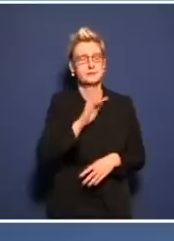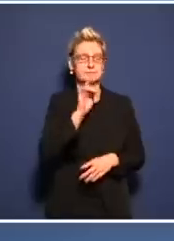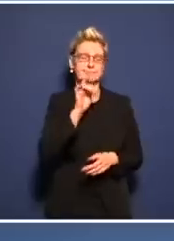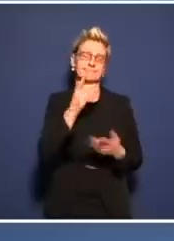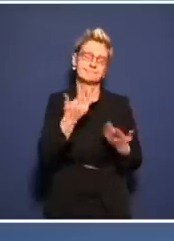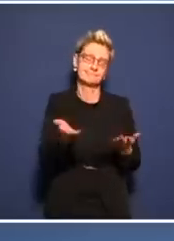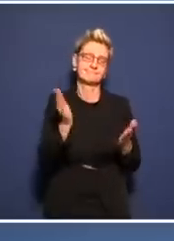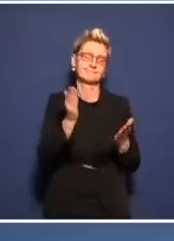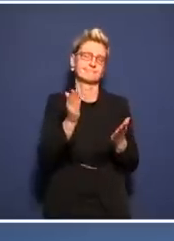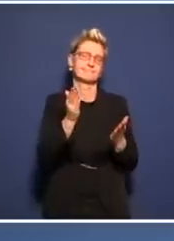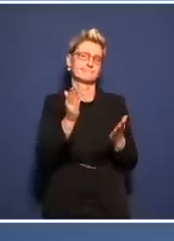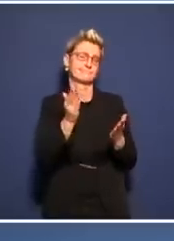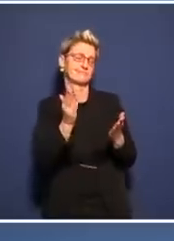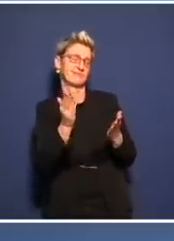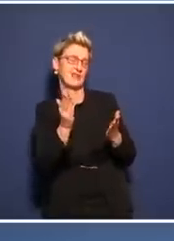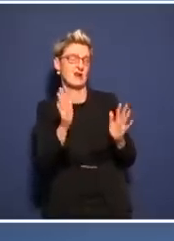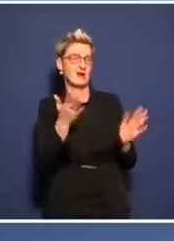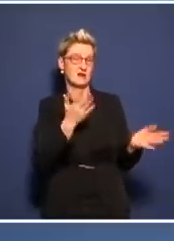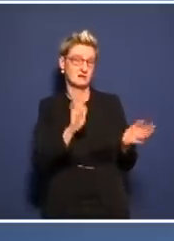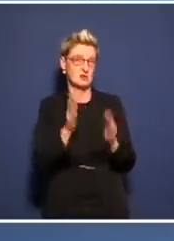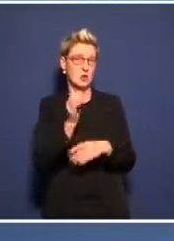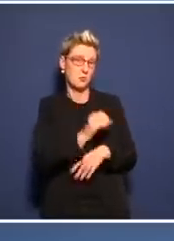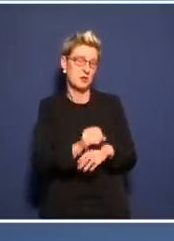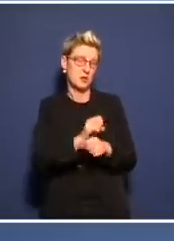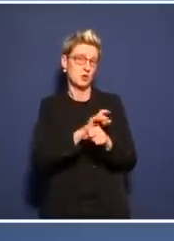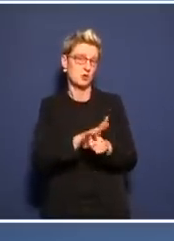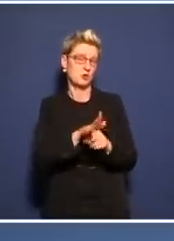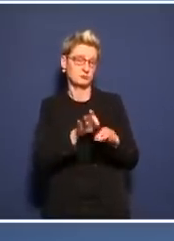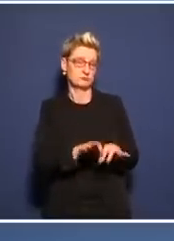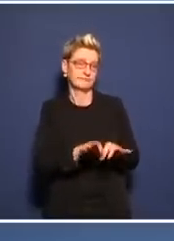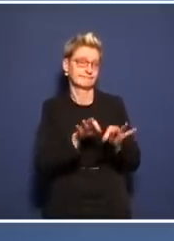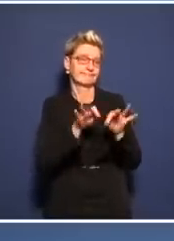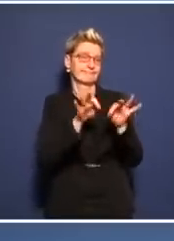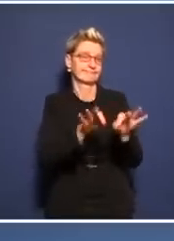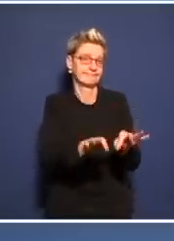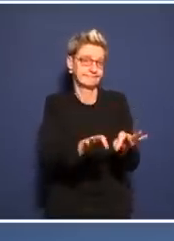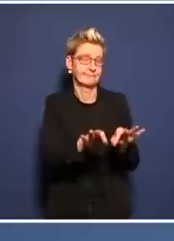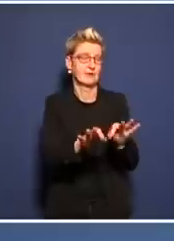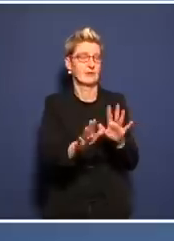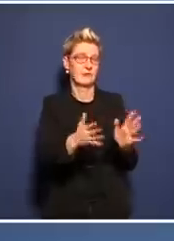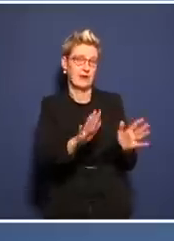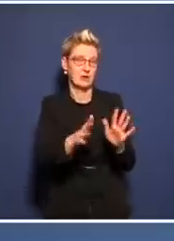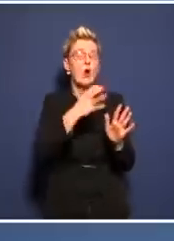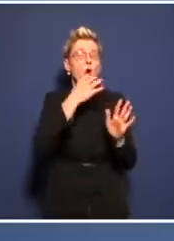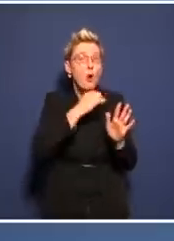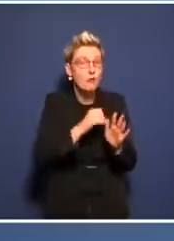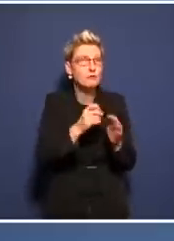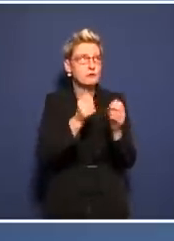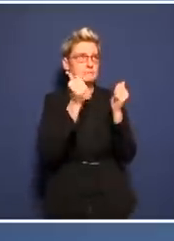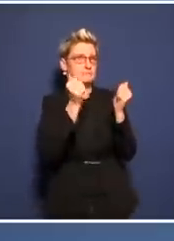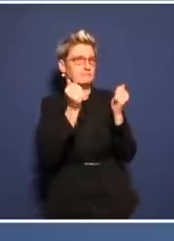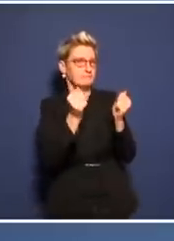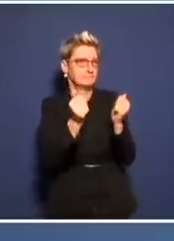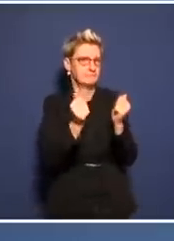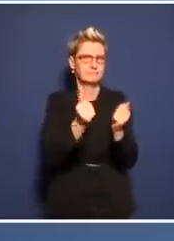möglicherweise jetzt mit einem Omikron-Virus in Kontakt kommen, sich infizieren, hoffentlich einen milden Verlauf bekommen.